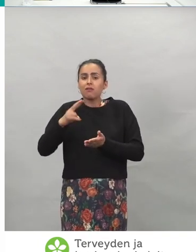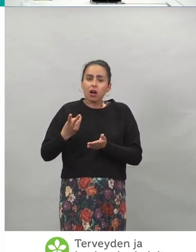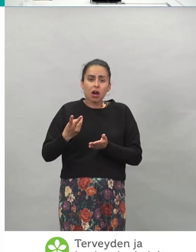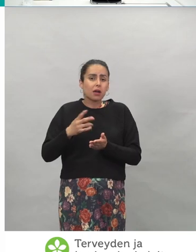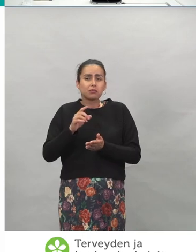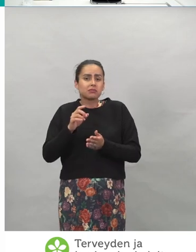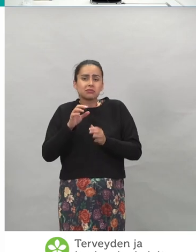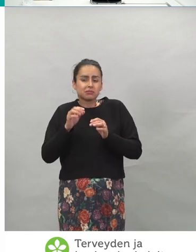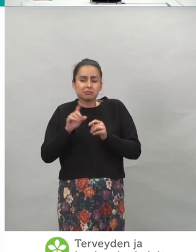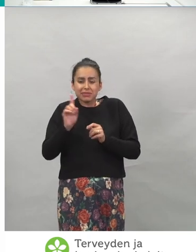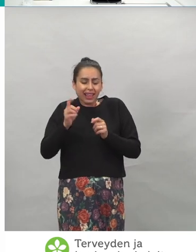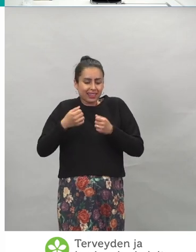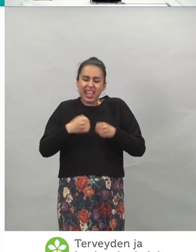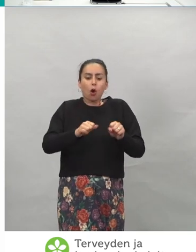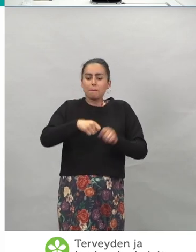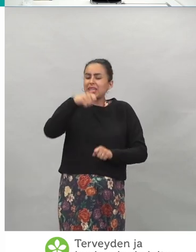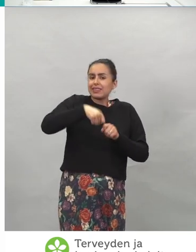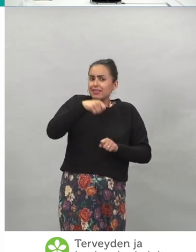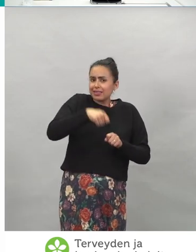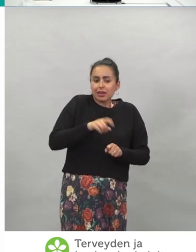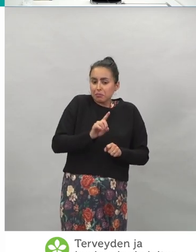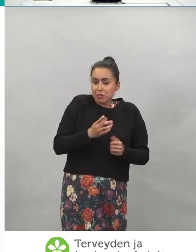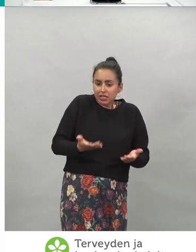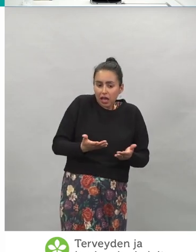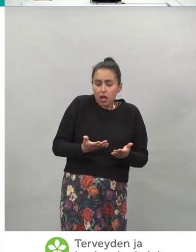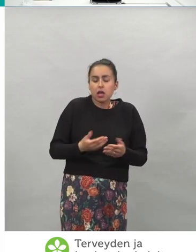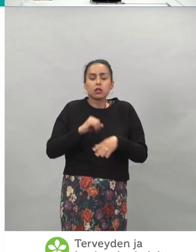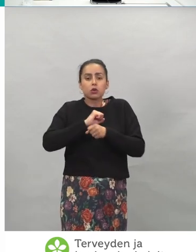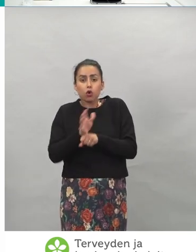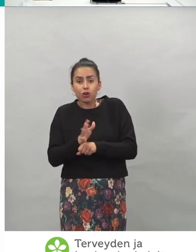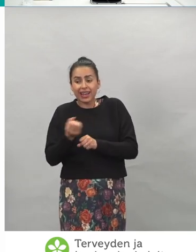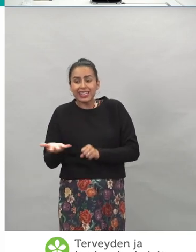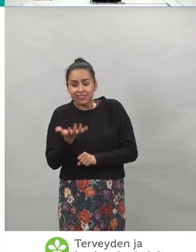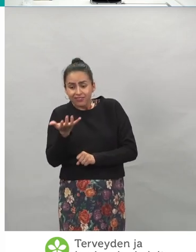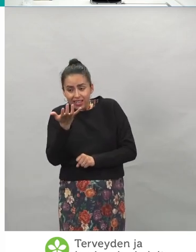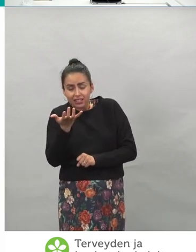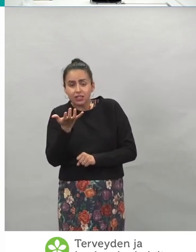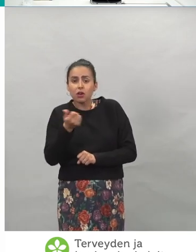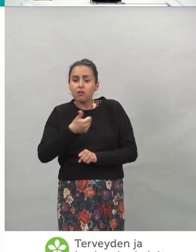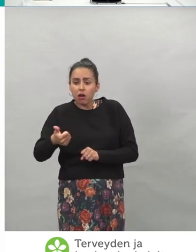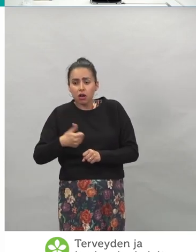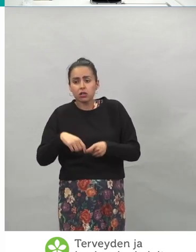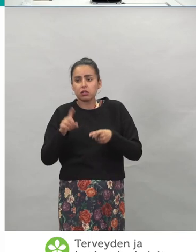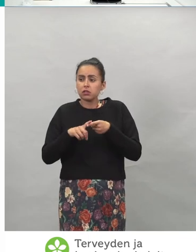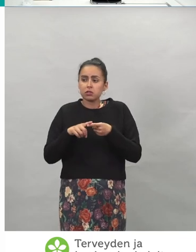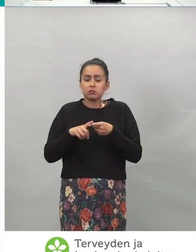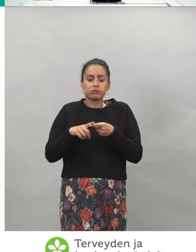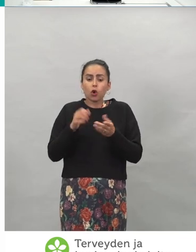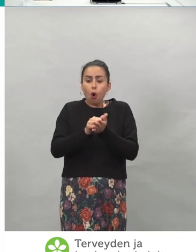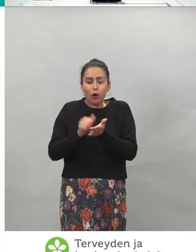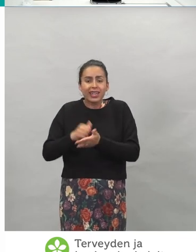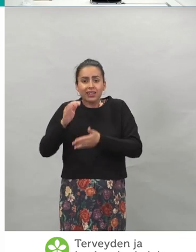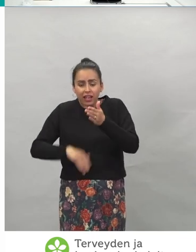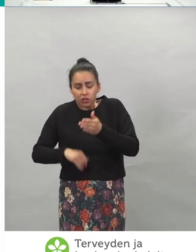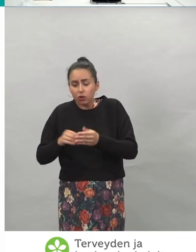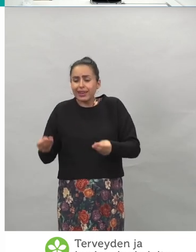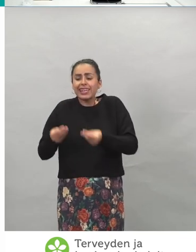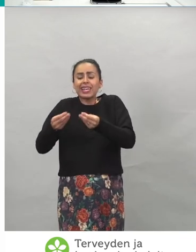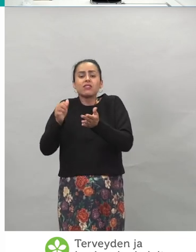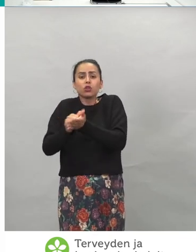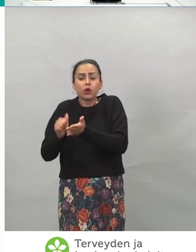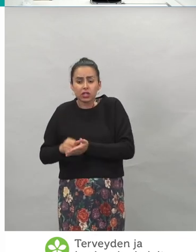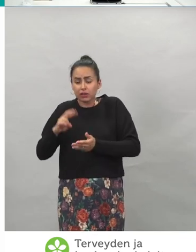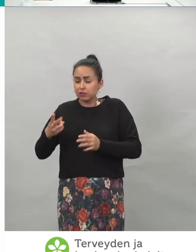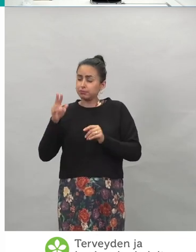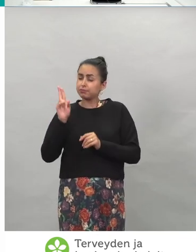mikä on se tehon mittari, että onko se vaan tämmöinen koronainfektio-oireeton sellainen, tai lieväoireinen, vai onko se ihan